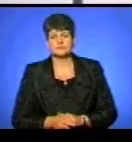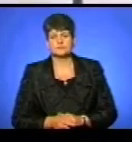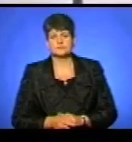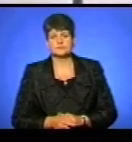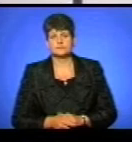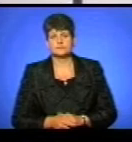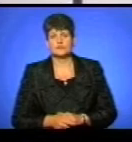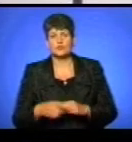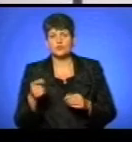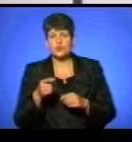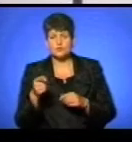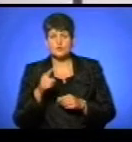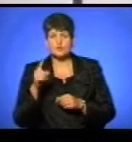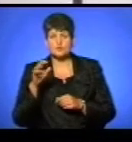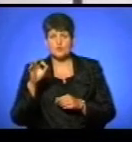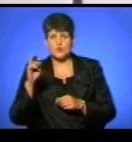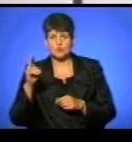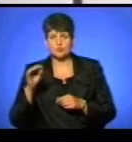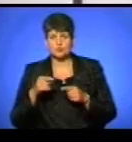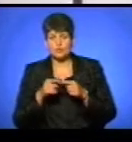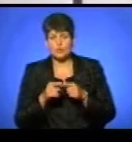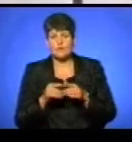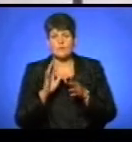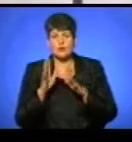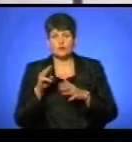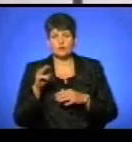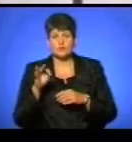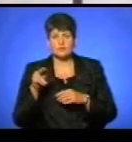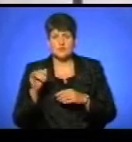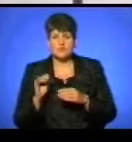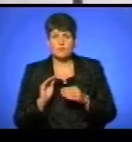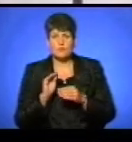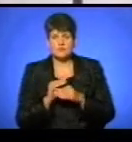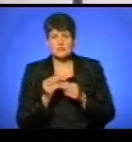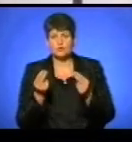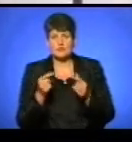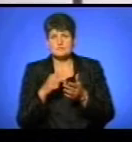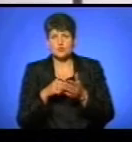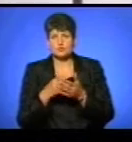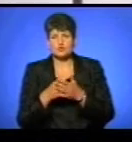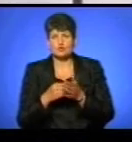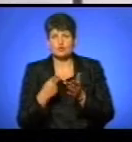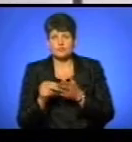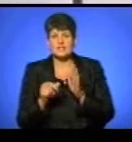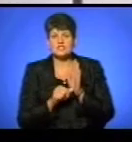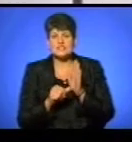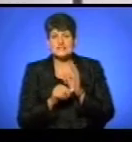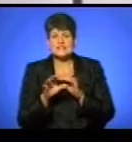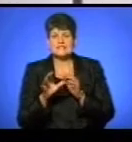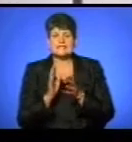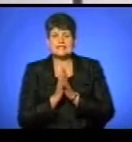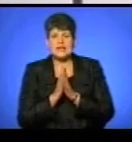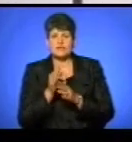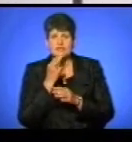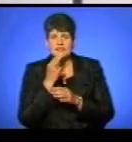У Тернопільському зоокутку, у парку Топільче, поповнення. За кошти з міського бюджету придбали 6 травоїдних тварин. Марія